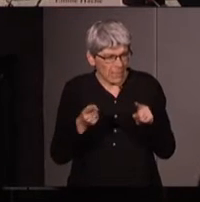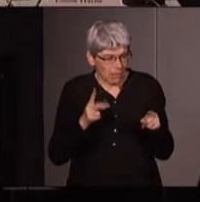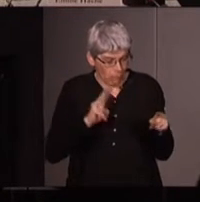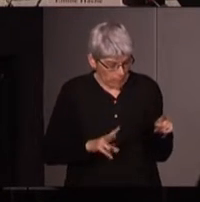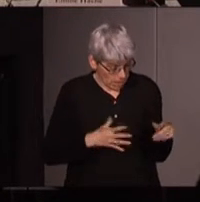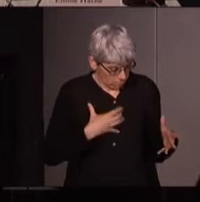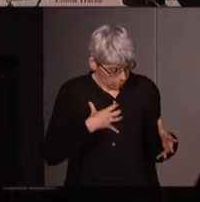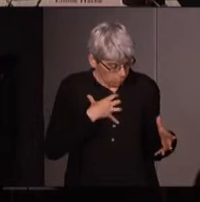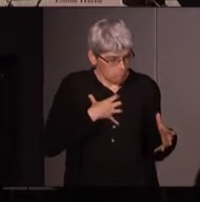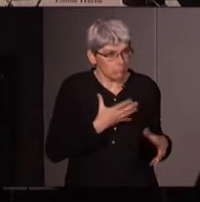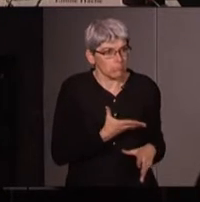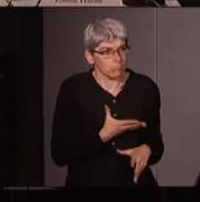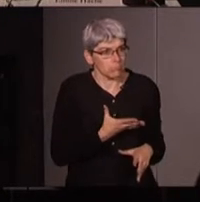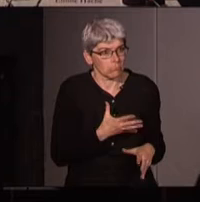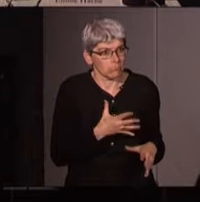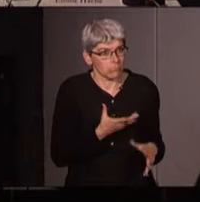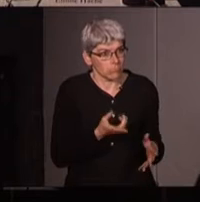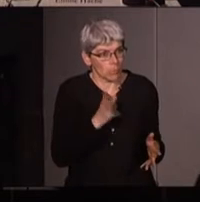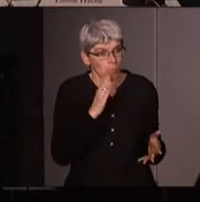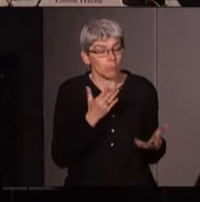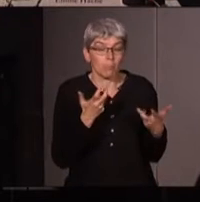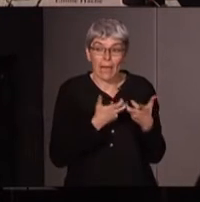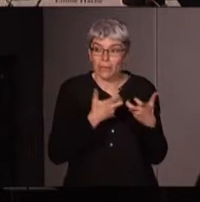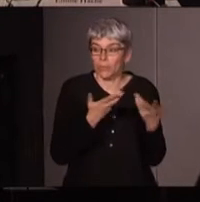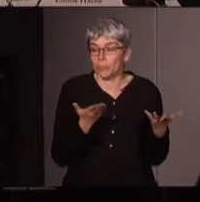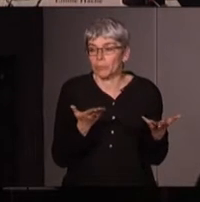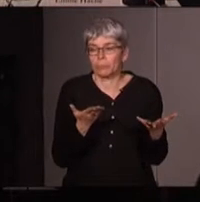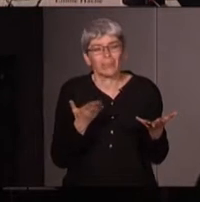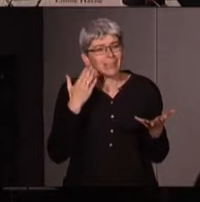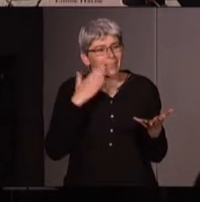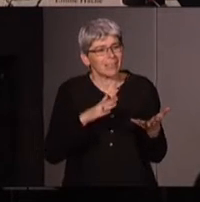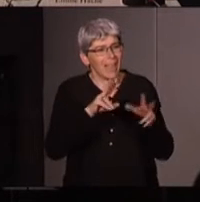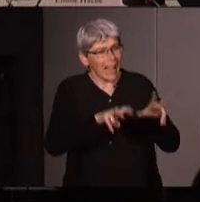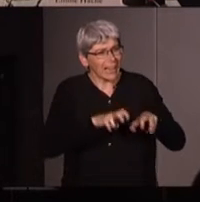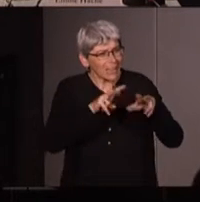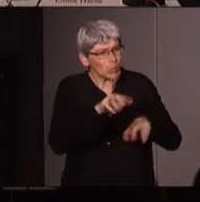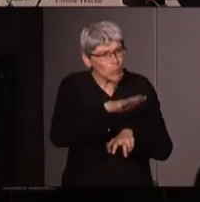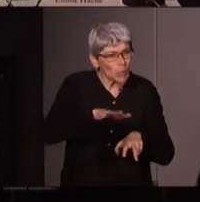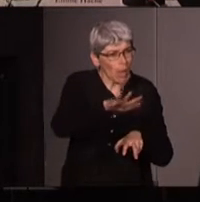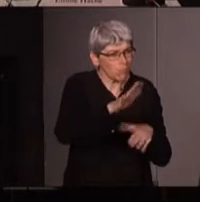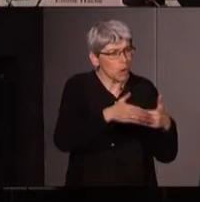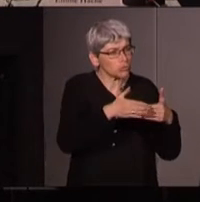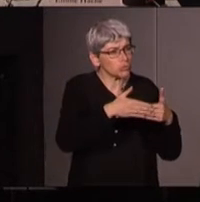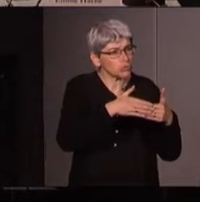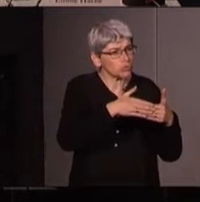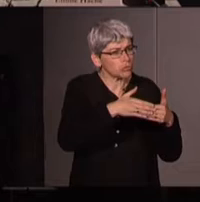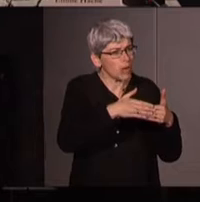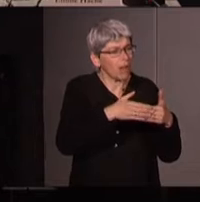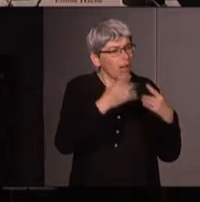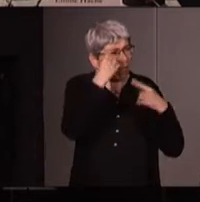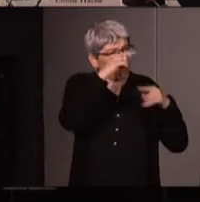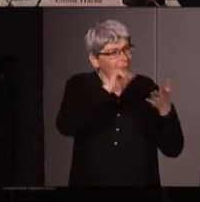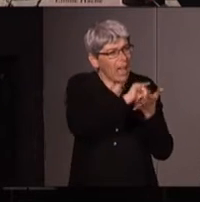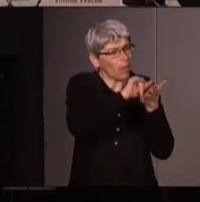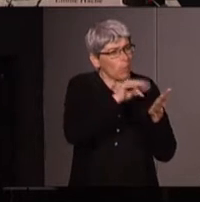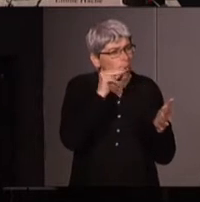'avait aussi frappé à ce moment là et notamment avec les agriculteurs du coin je ne connais pas assez